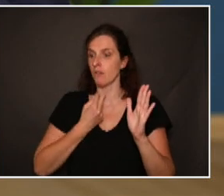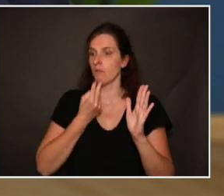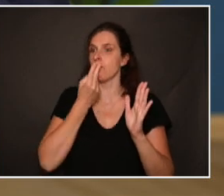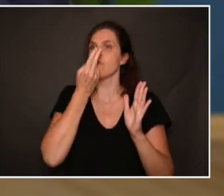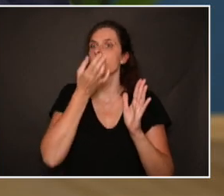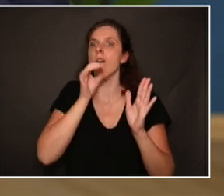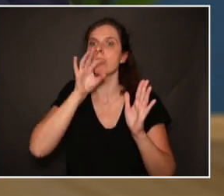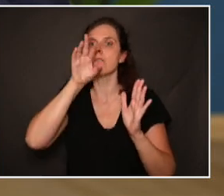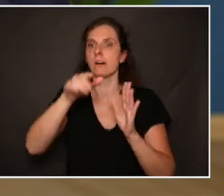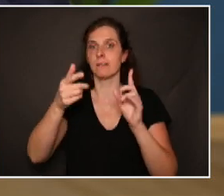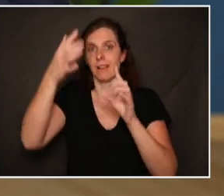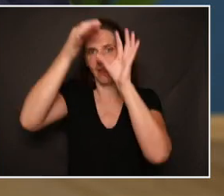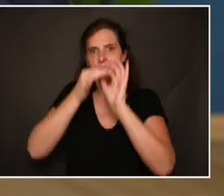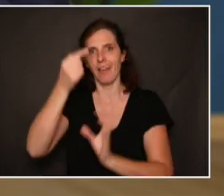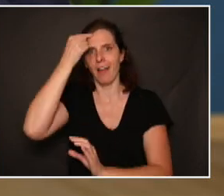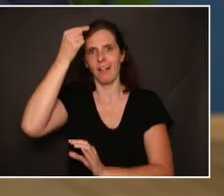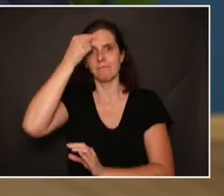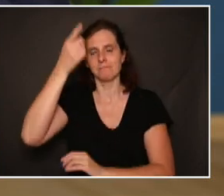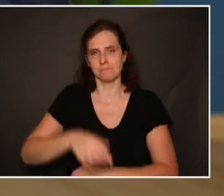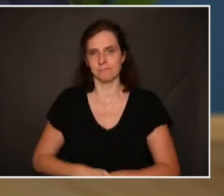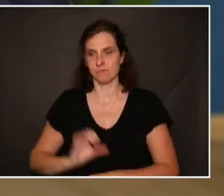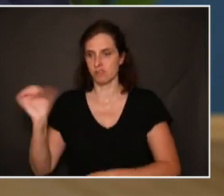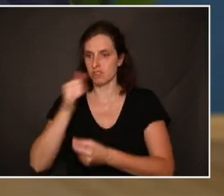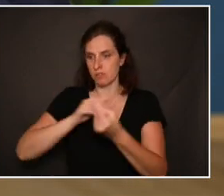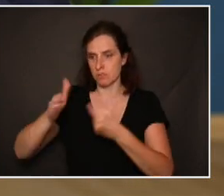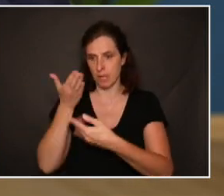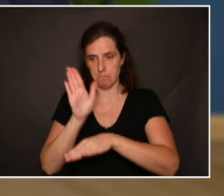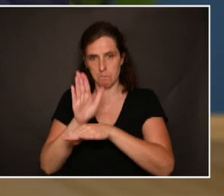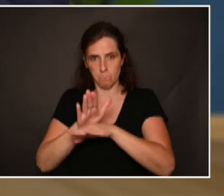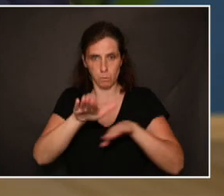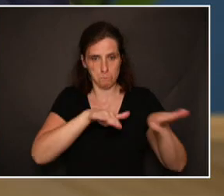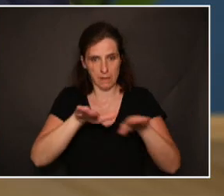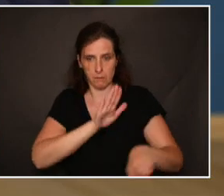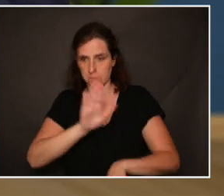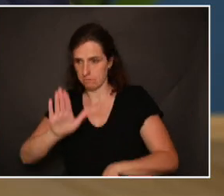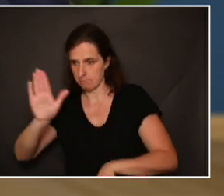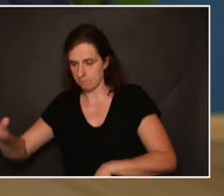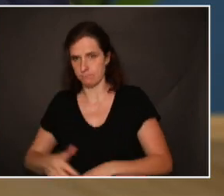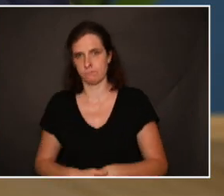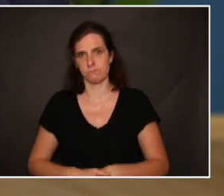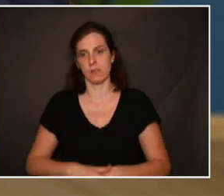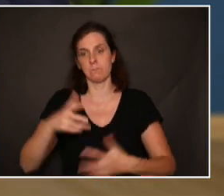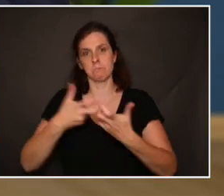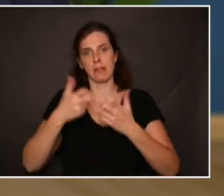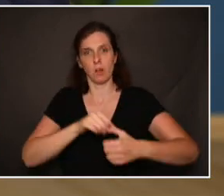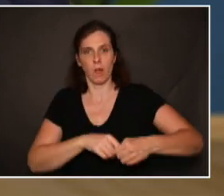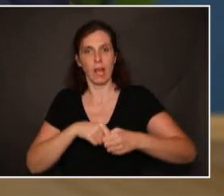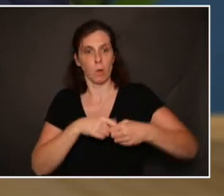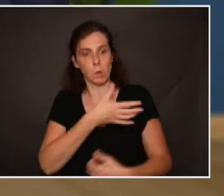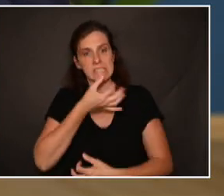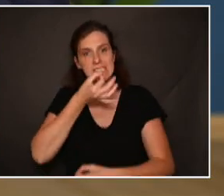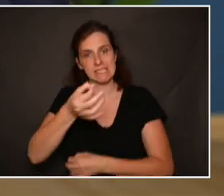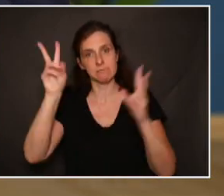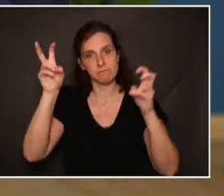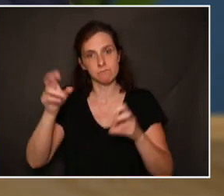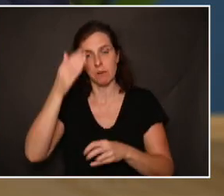reflète notre âme. Chaque société exprime cela à sa façon. Un proverbe écossais dit « Si tu ne